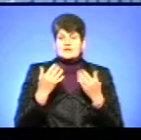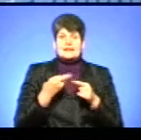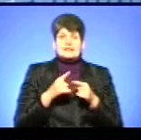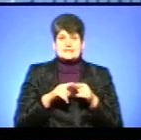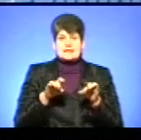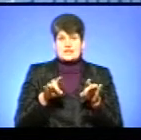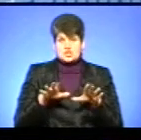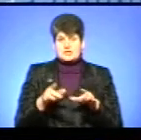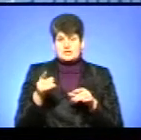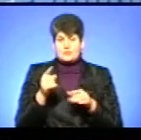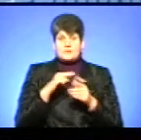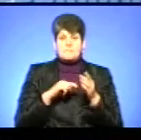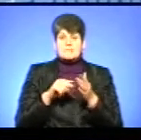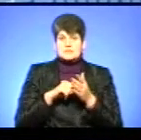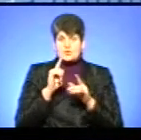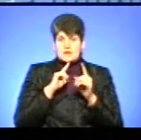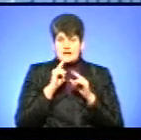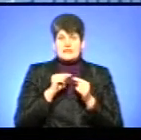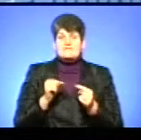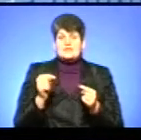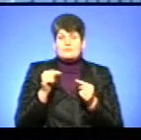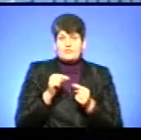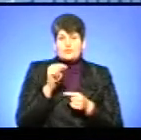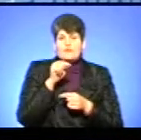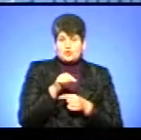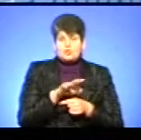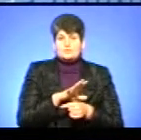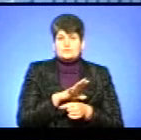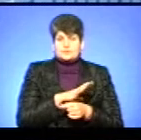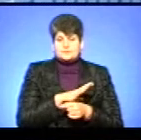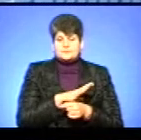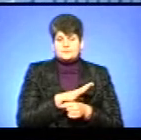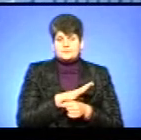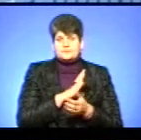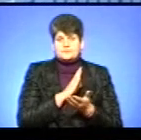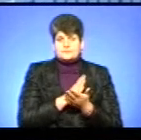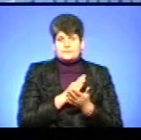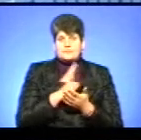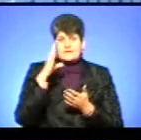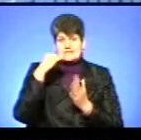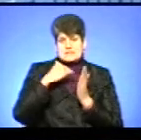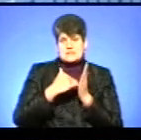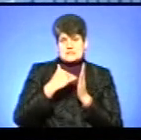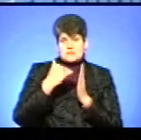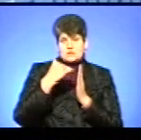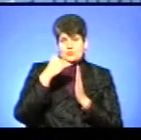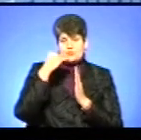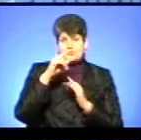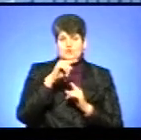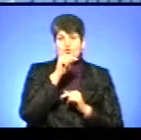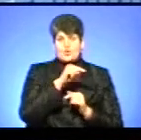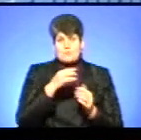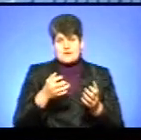рішення Тернопільської міської ради, відповідно, воно пройшло всі ступені щодо його бування,